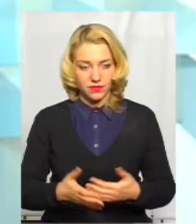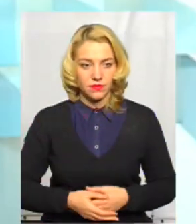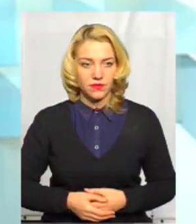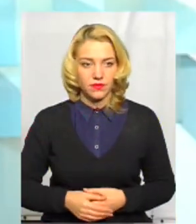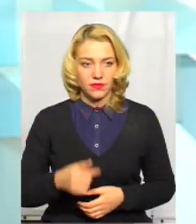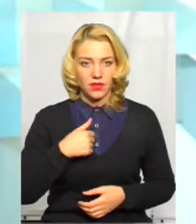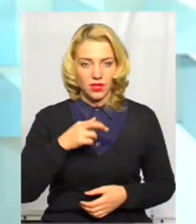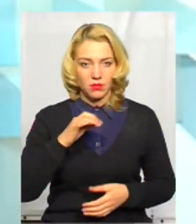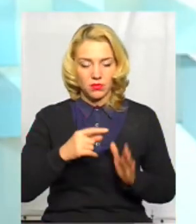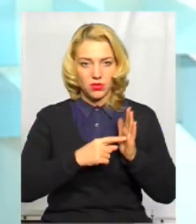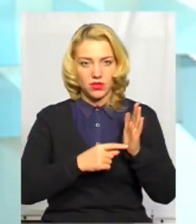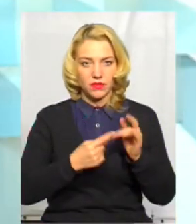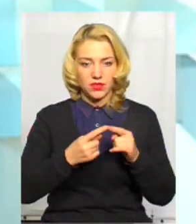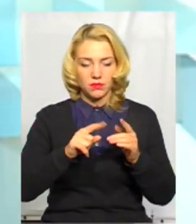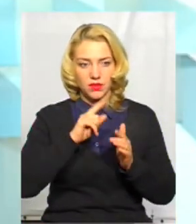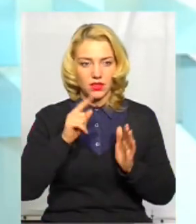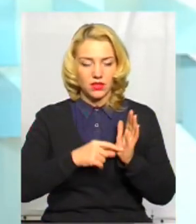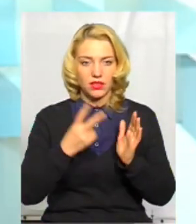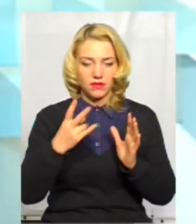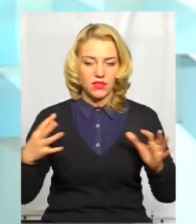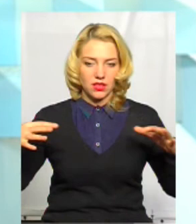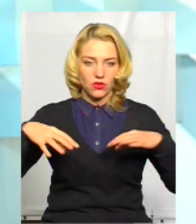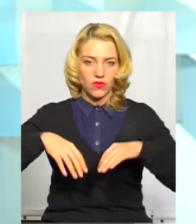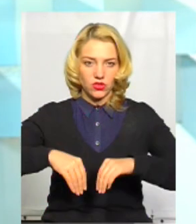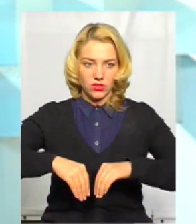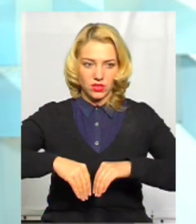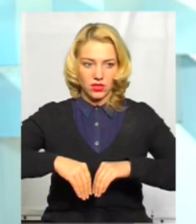Я би поділив це питання на двічі також складові частини.